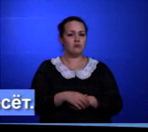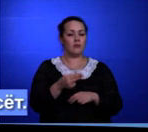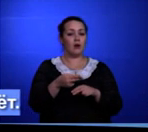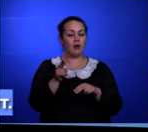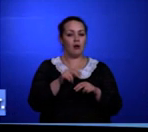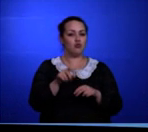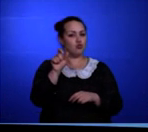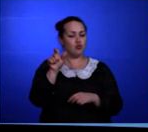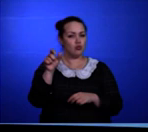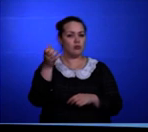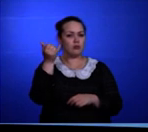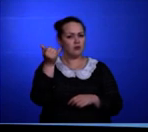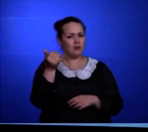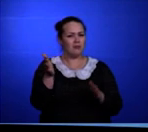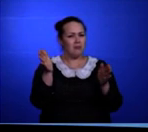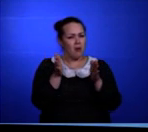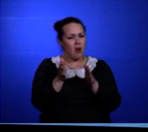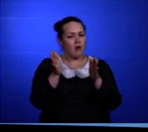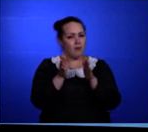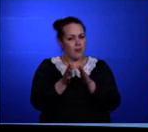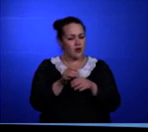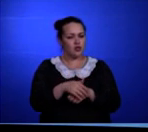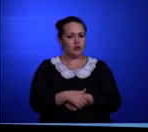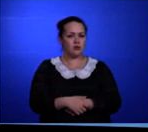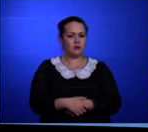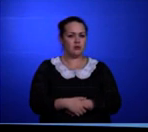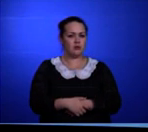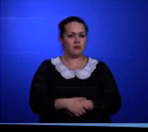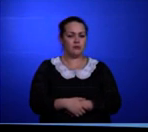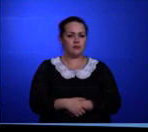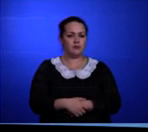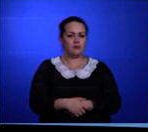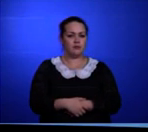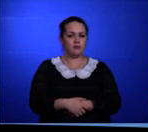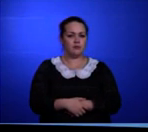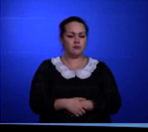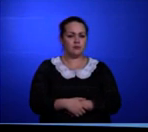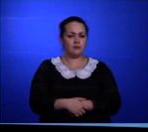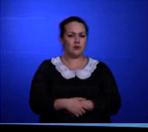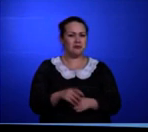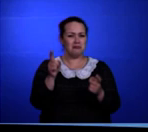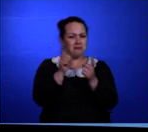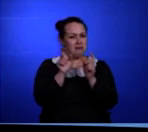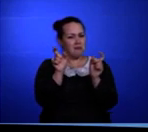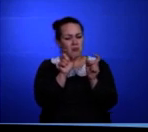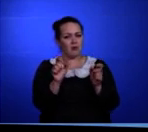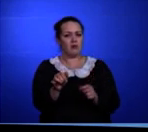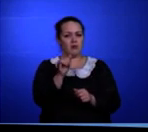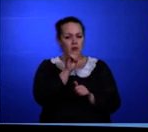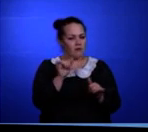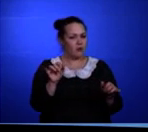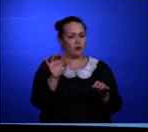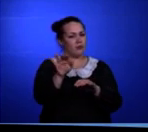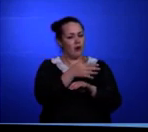сейчас все меньше и меньше. Их уже почти не встретишь в магазинах, на